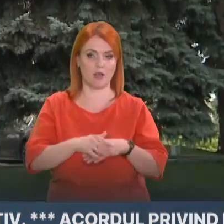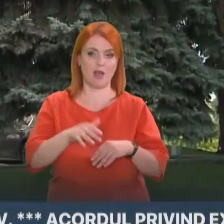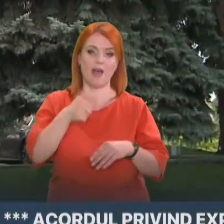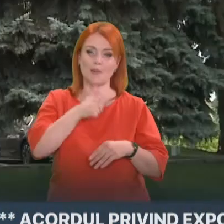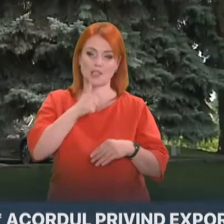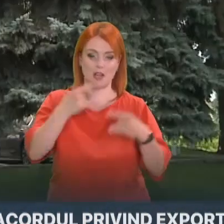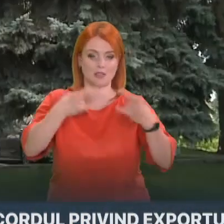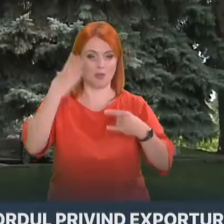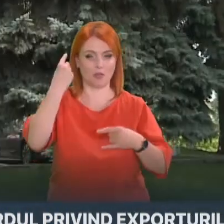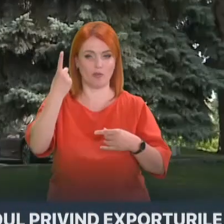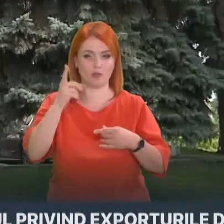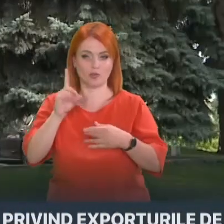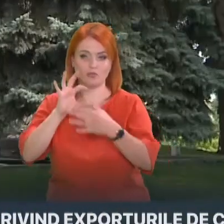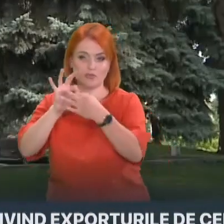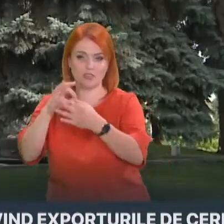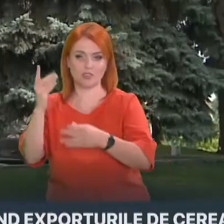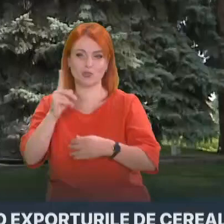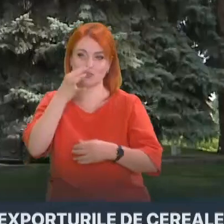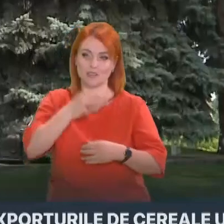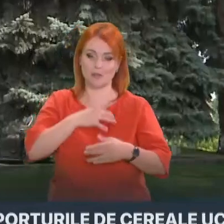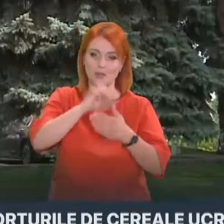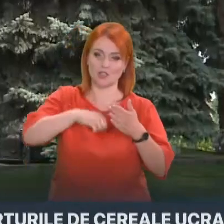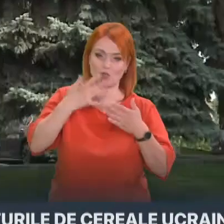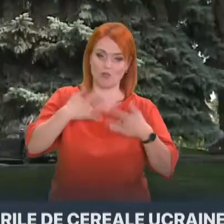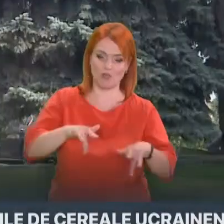mesaj pentru a ne oferi declarații în contextul demisiei.